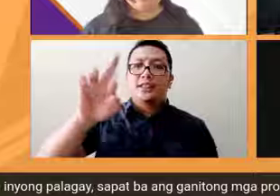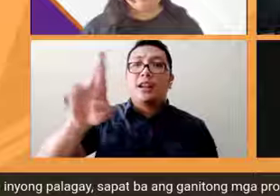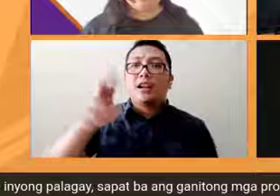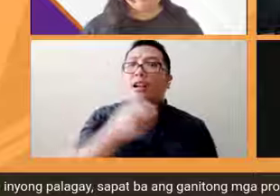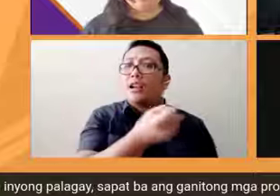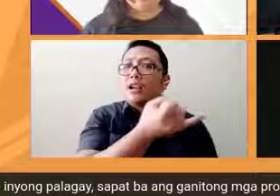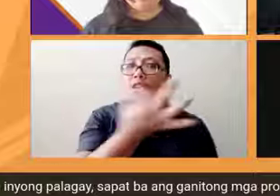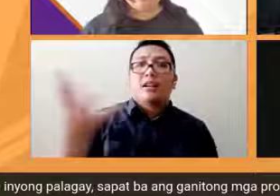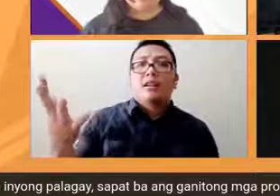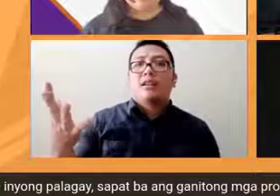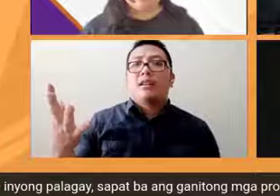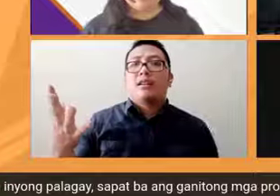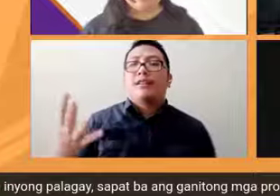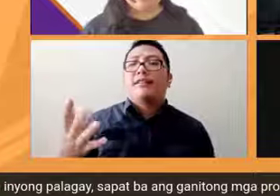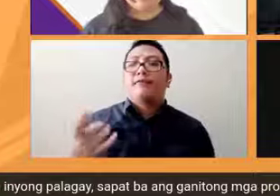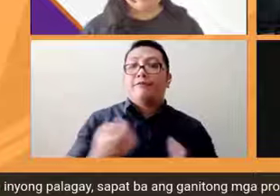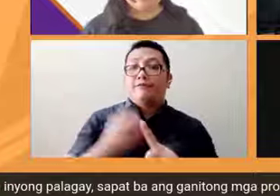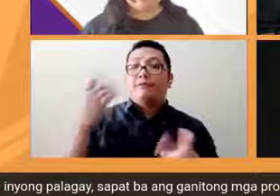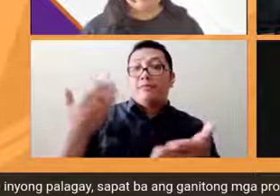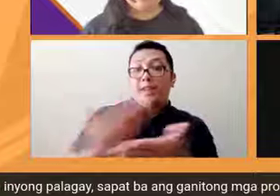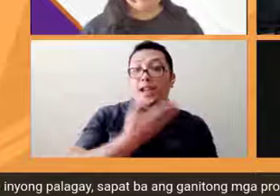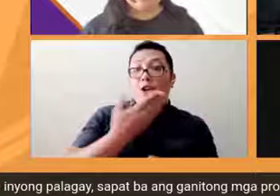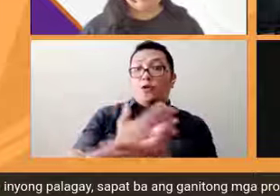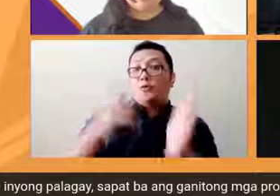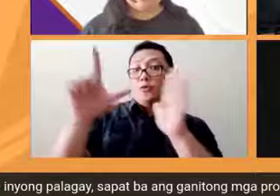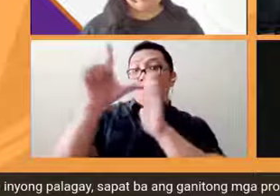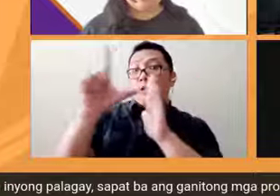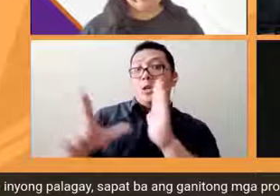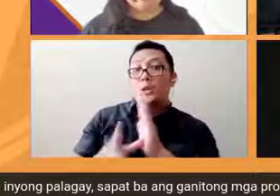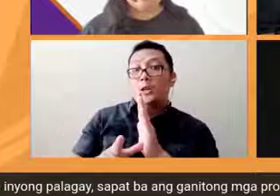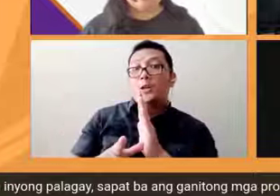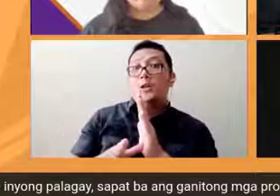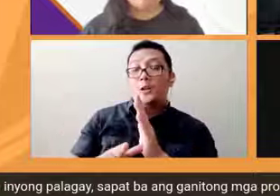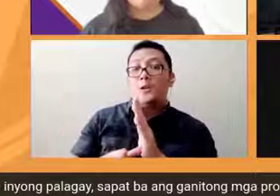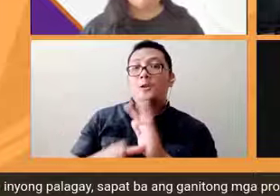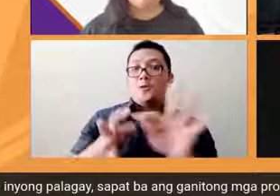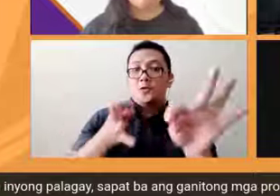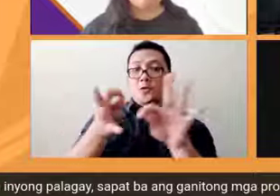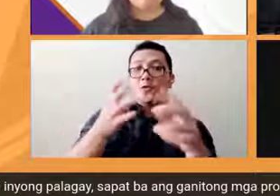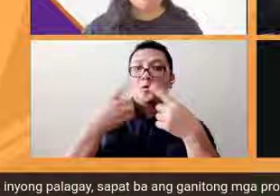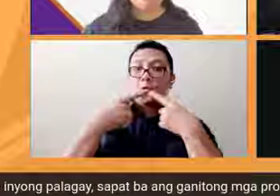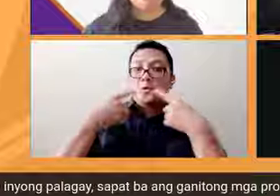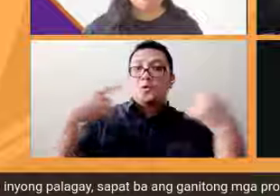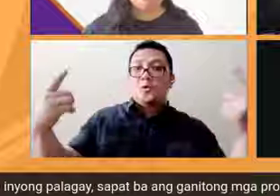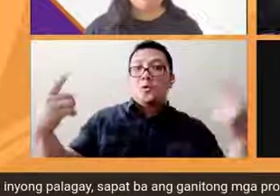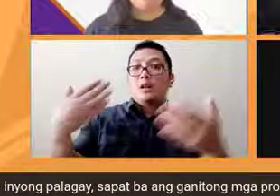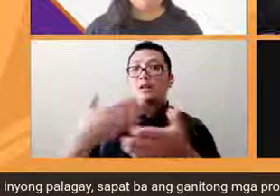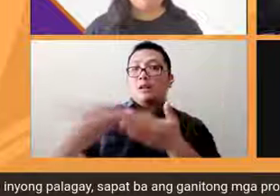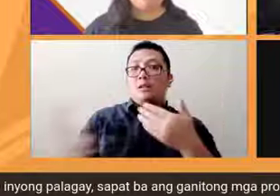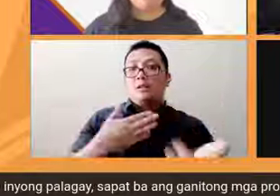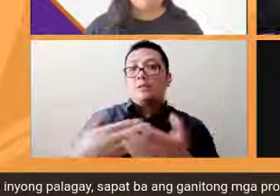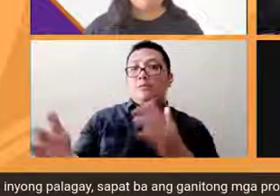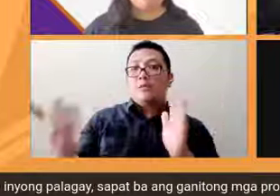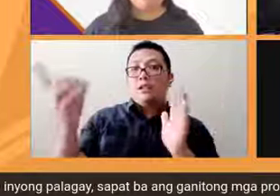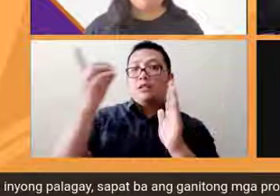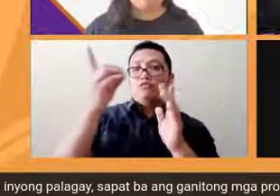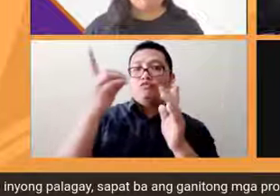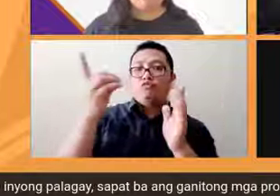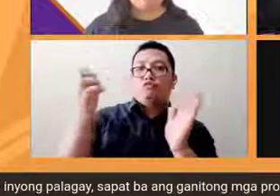kasi of course sa ating bagong batas lahat idinedec na na kahit enrollment mo sa school idedec clear mo na